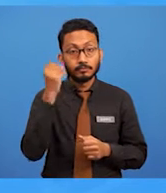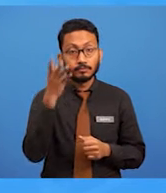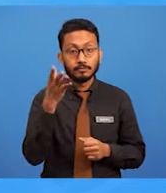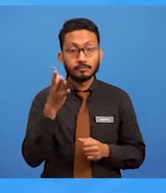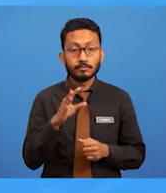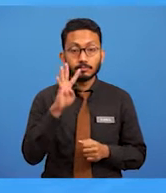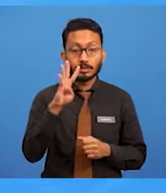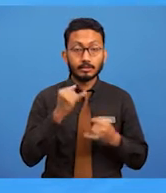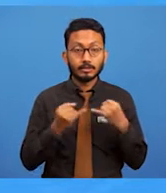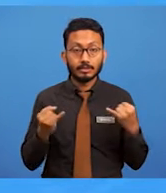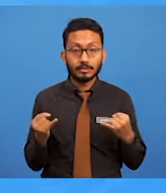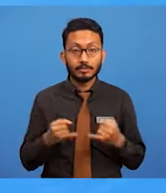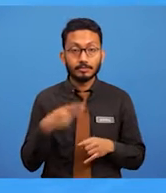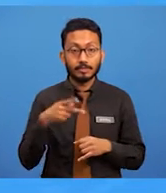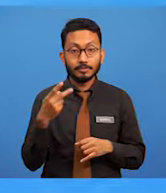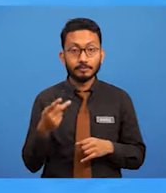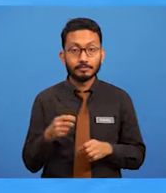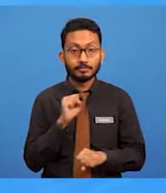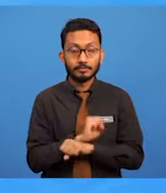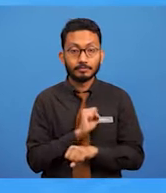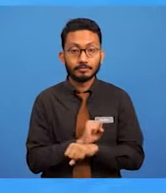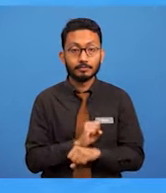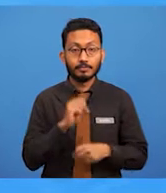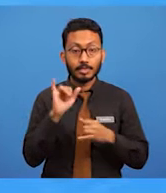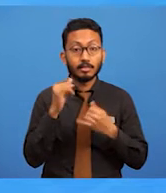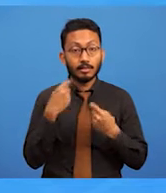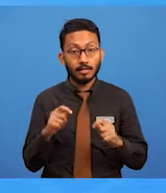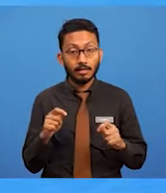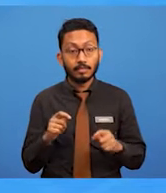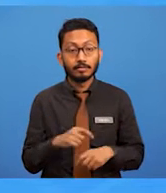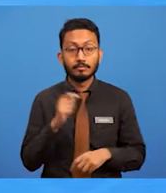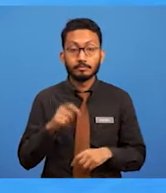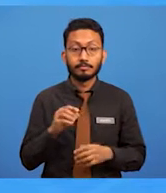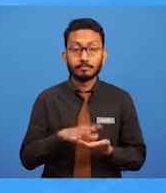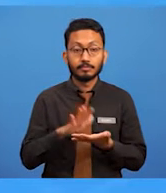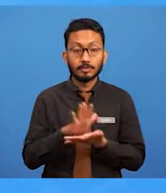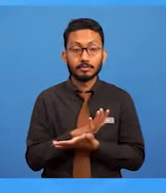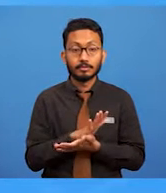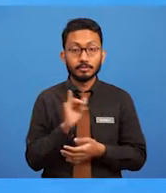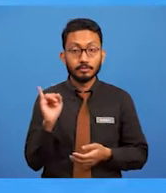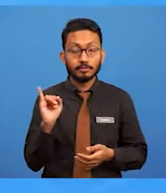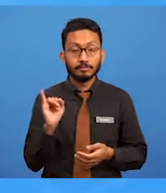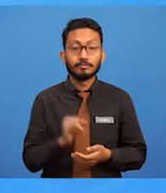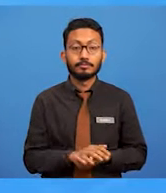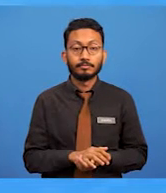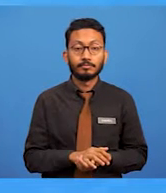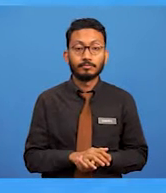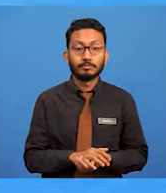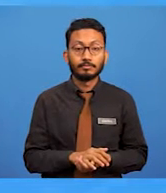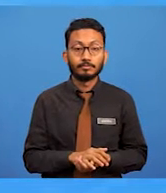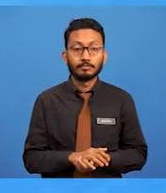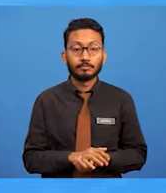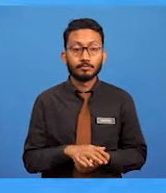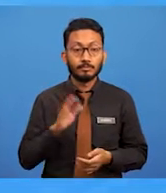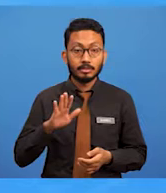tempat jenis pesanan kerja yang telah anda pelajari sebentar hati. Yang